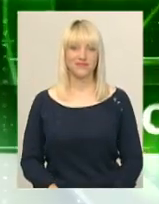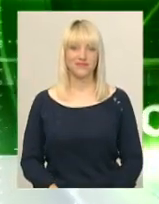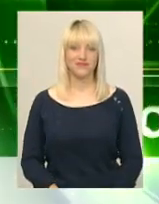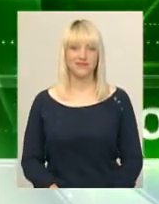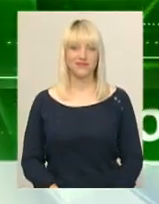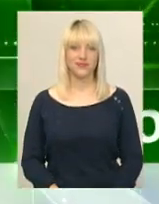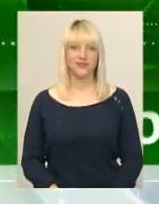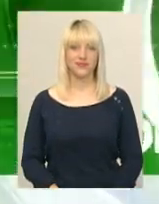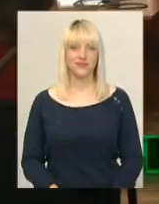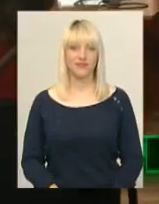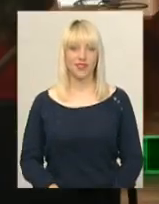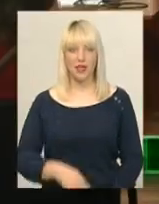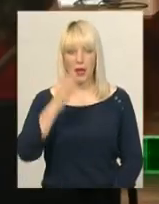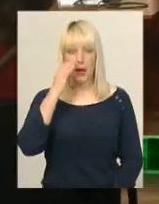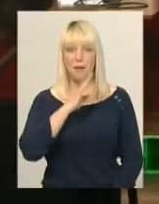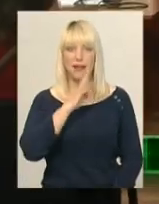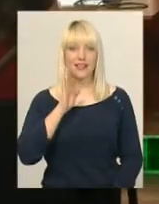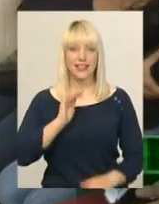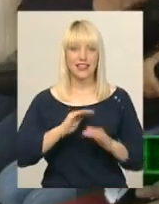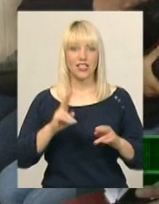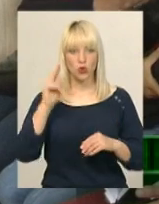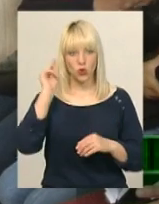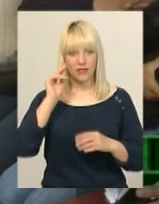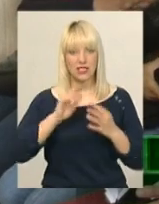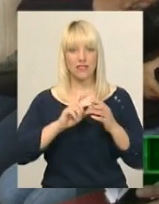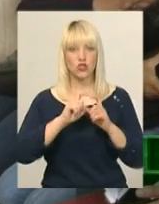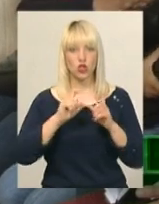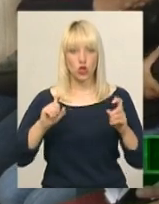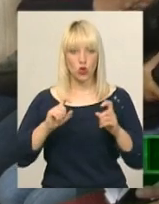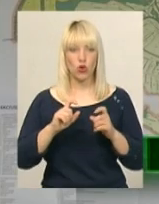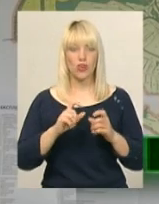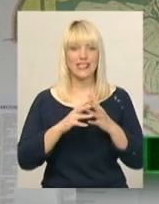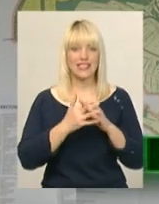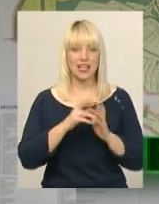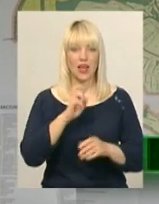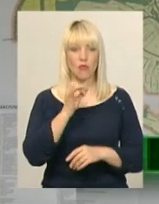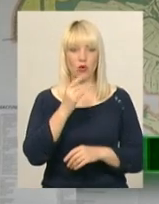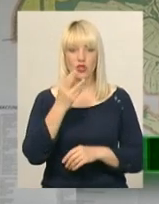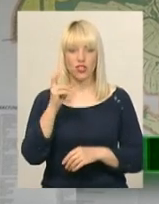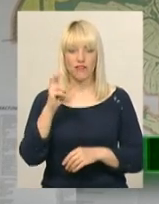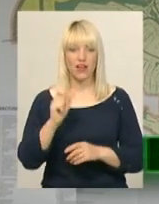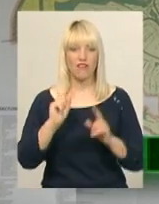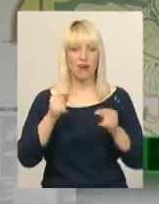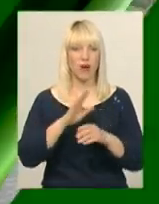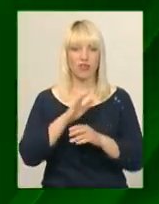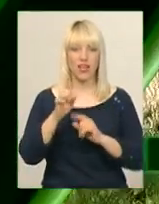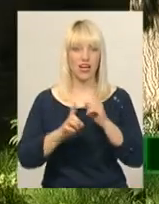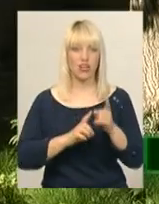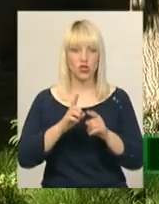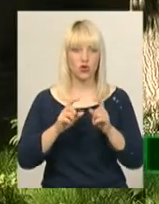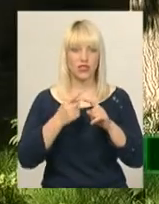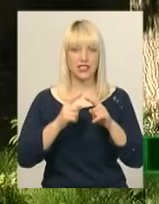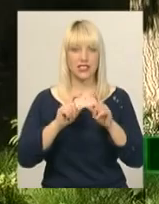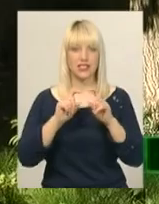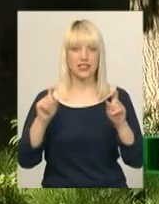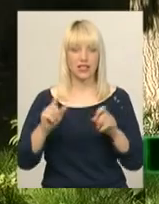Музика Батьки дітей, які навчаються у школі села Борщівка Городоцького району, вимагають не реорганізовувати навчальний заклад. Проти